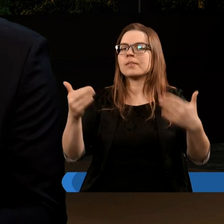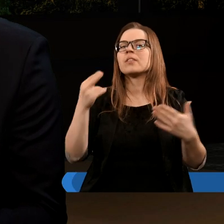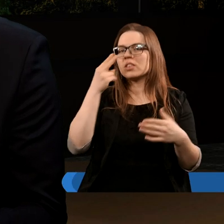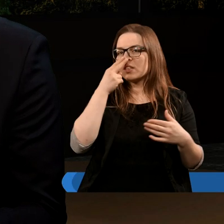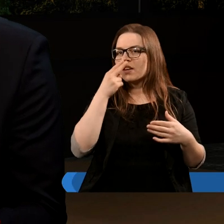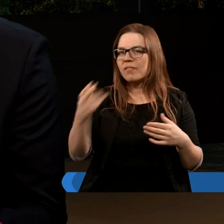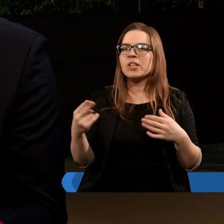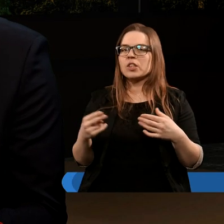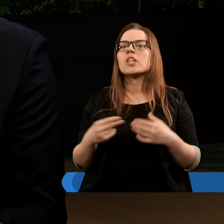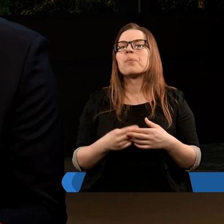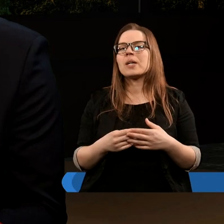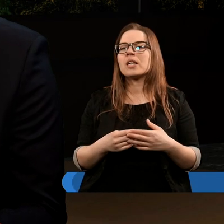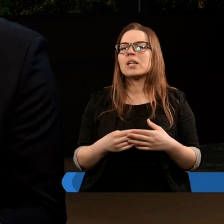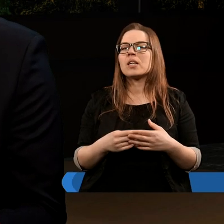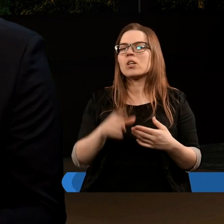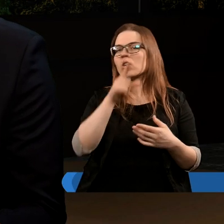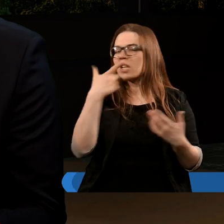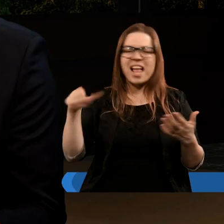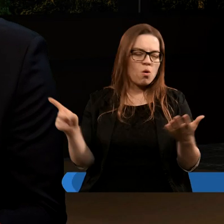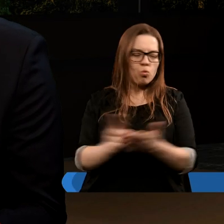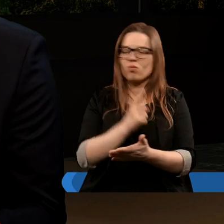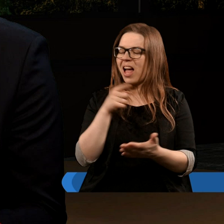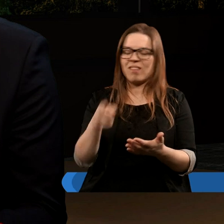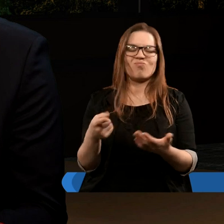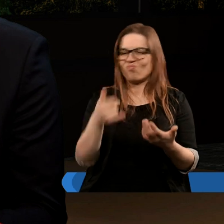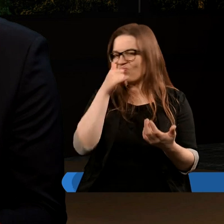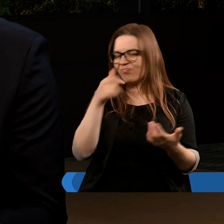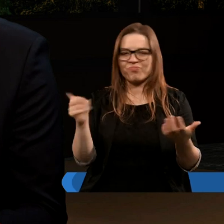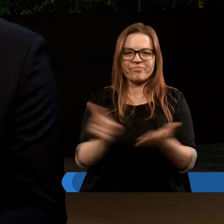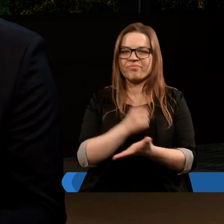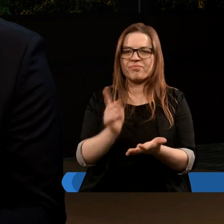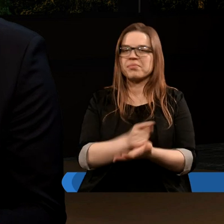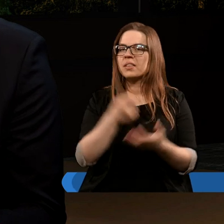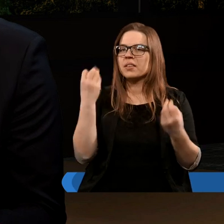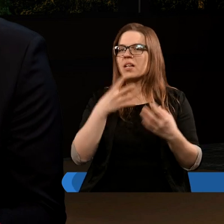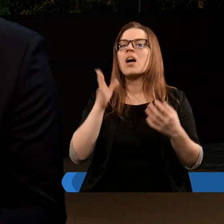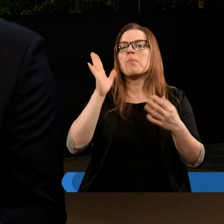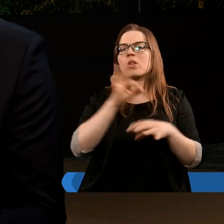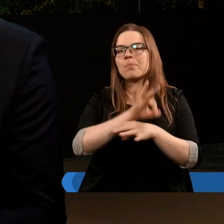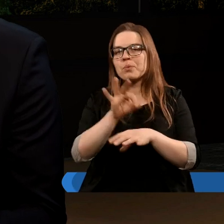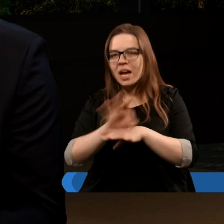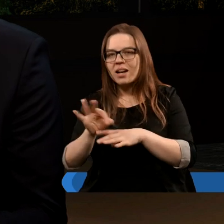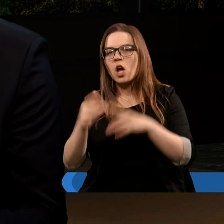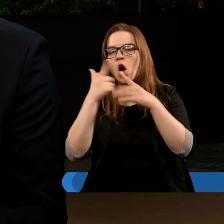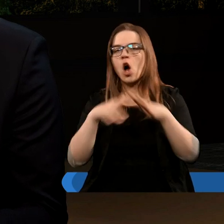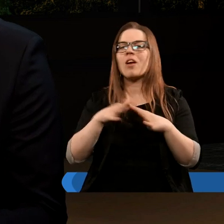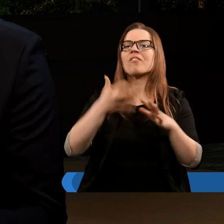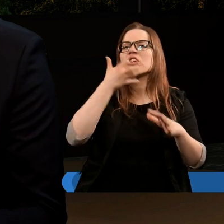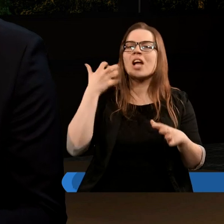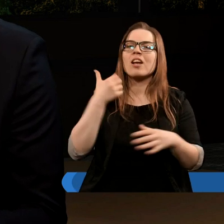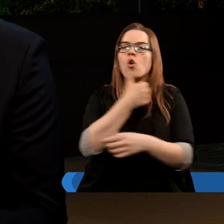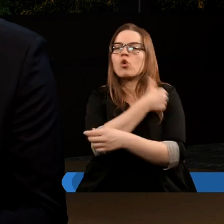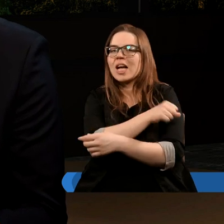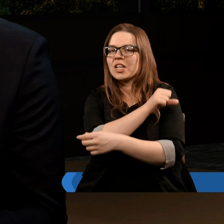widzimy, że nie udaje mu się to. Tak więc zaczynają się prześladowania Kościoła wczesno